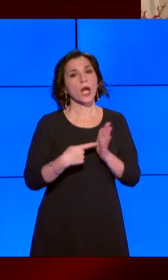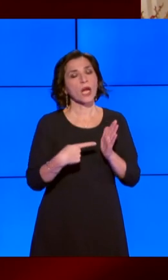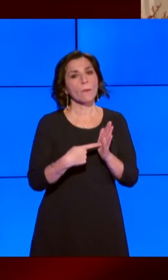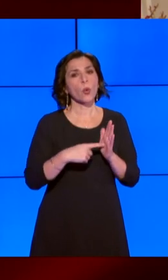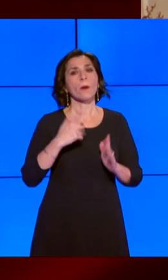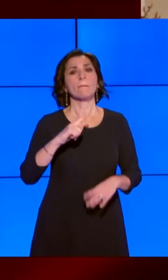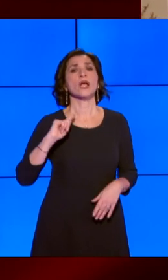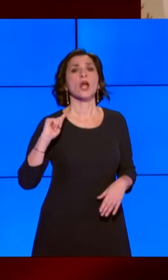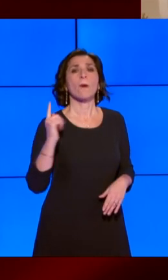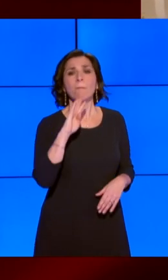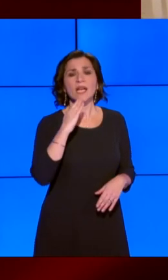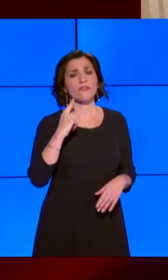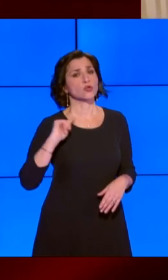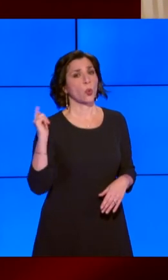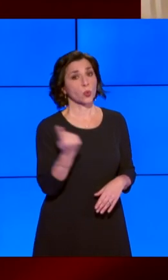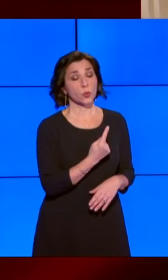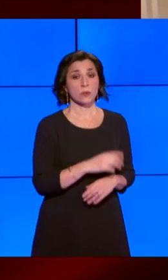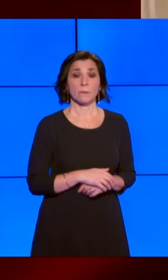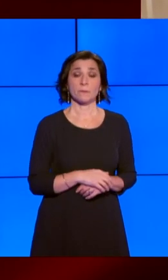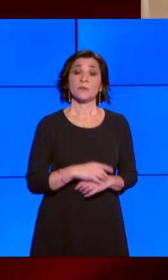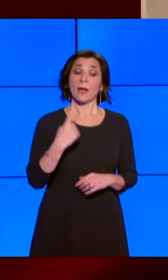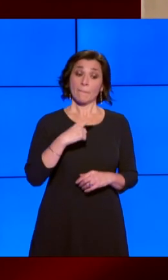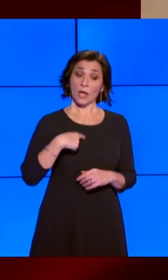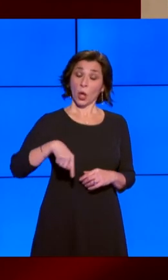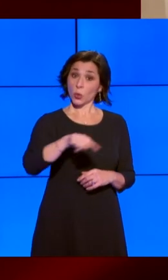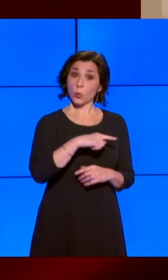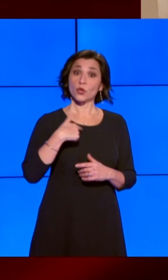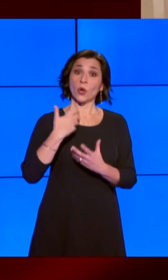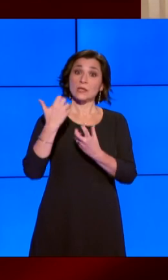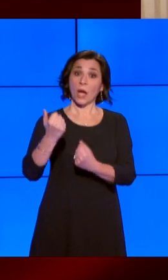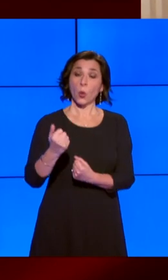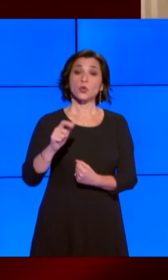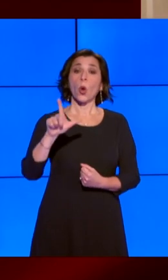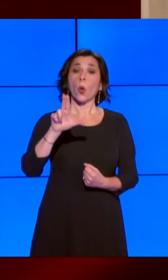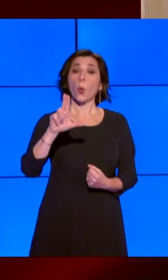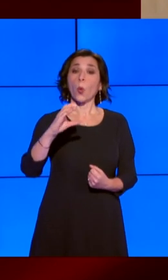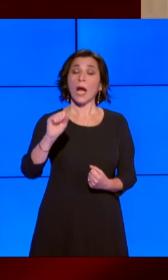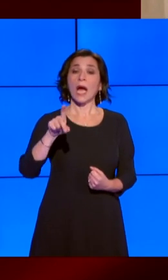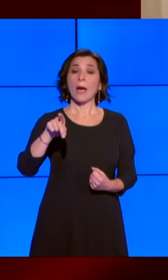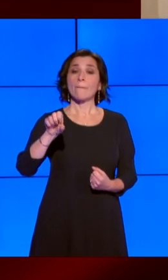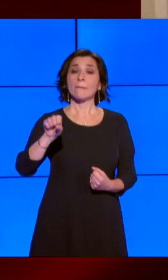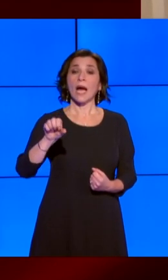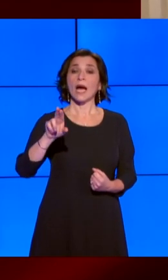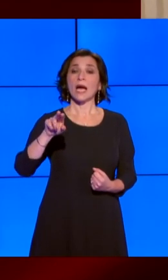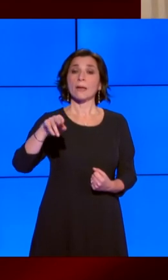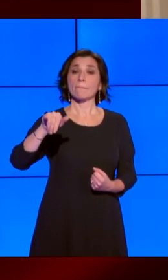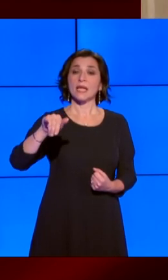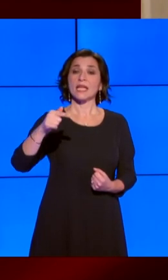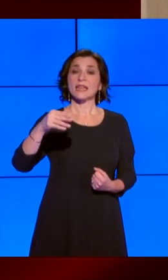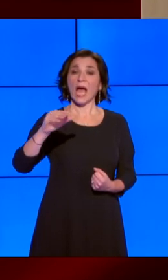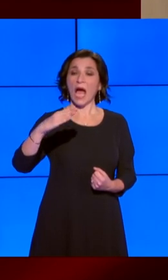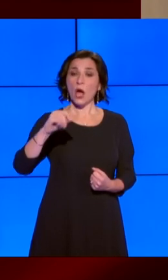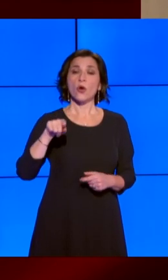Per tutti saluto Luca Parmitano il primo astronauta italiano al comando della Stazione